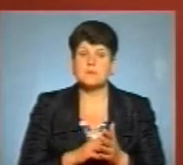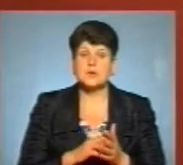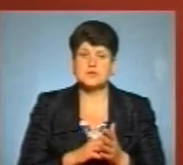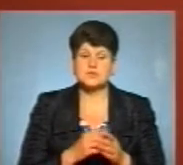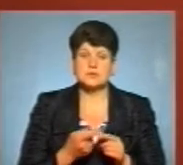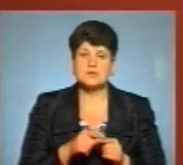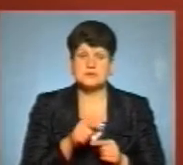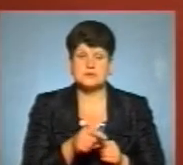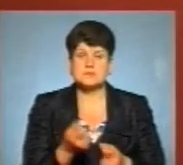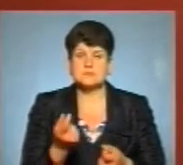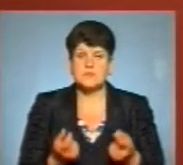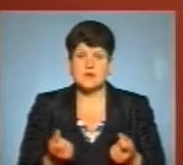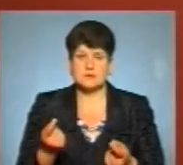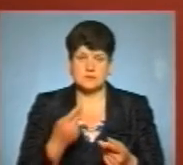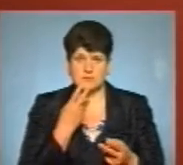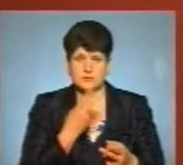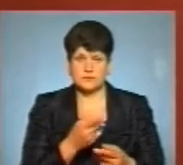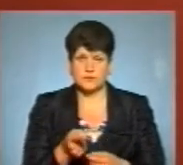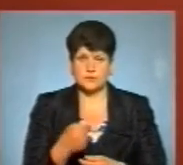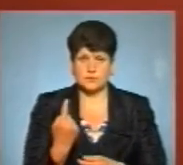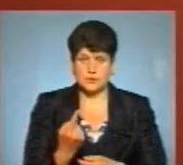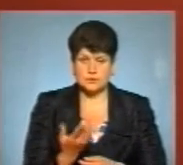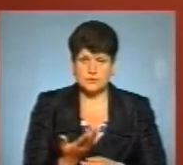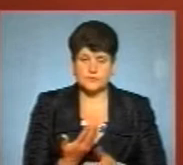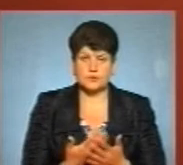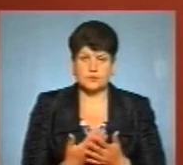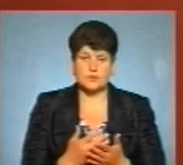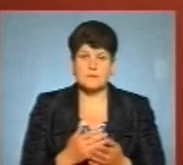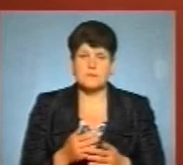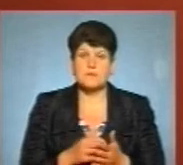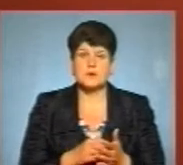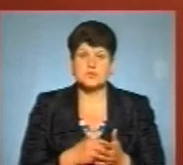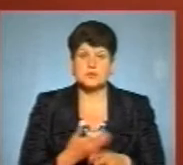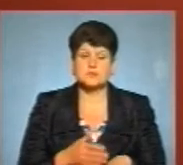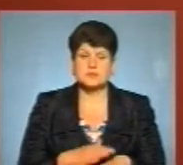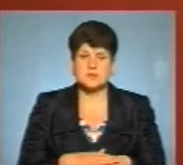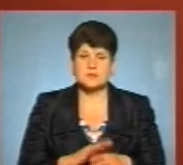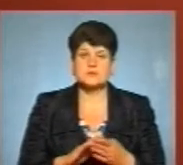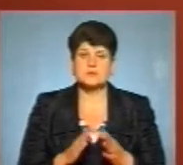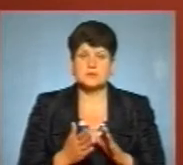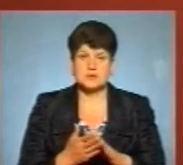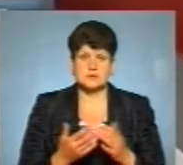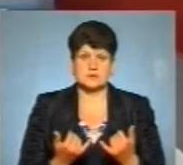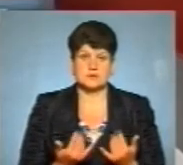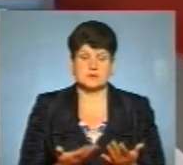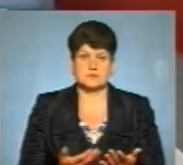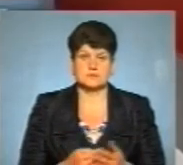оцих спалихів, які ми простежуємо на Тернопільщині, Тернопільщині, тобто причини ускладнення підмічної ситуації, є станом наразі?